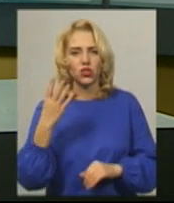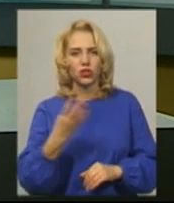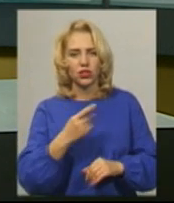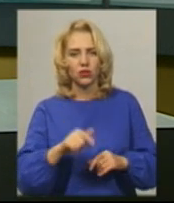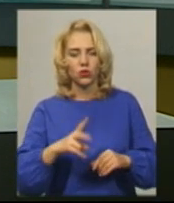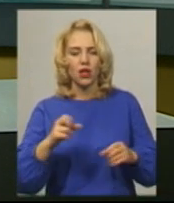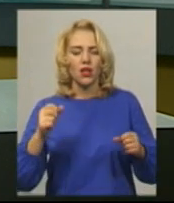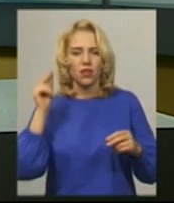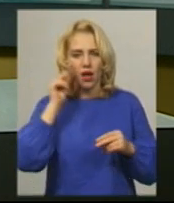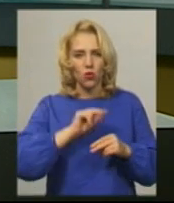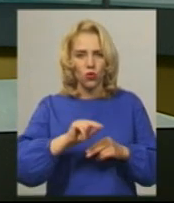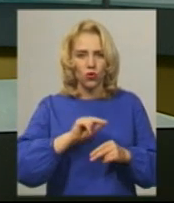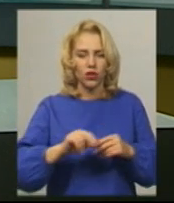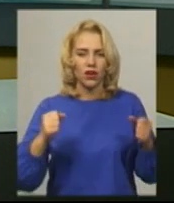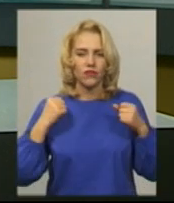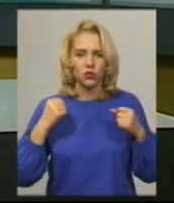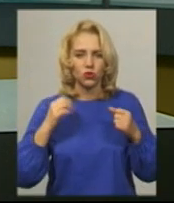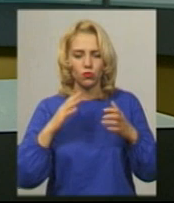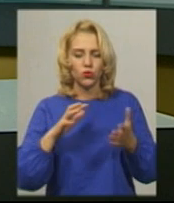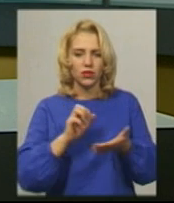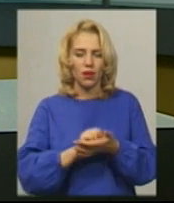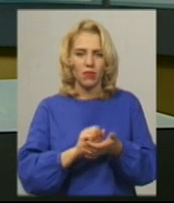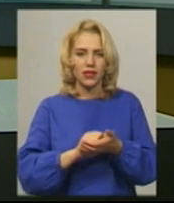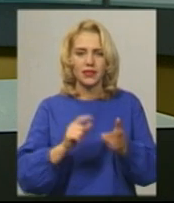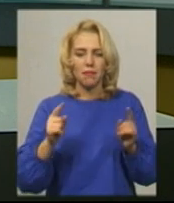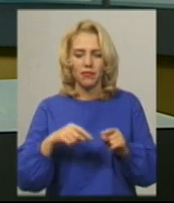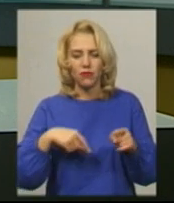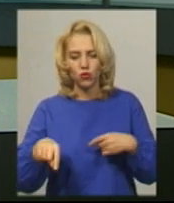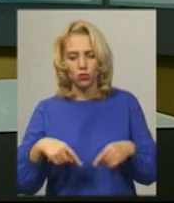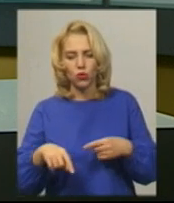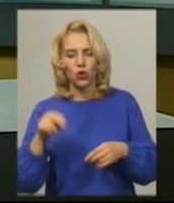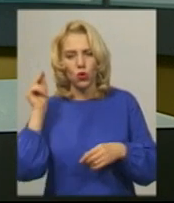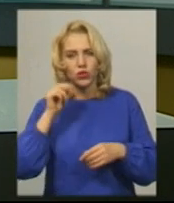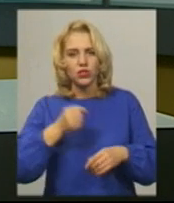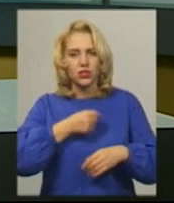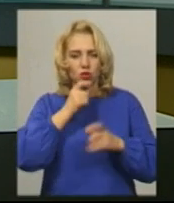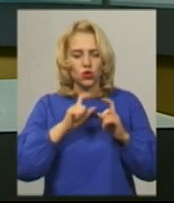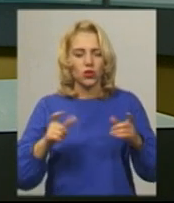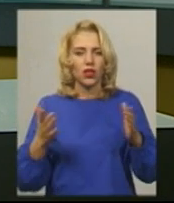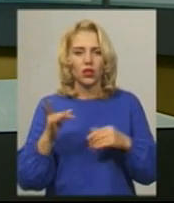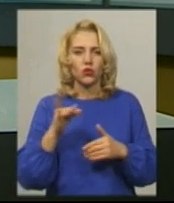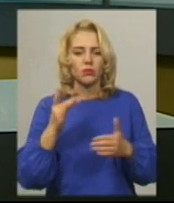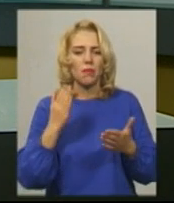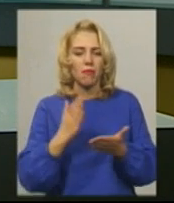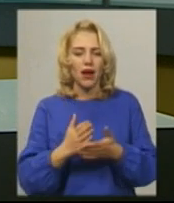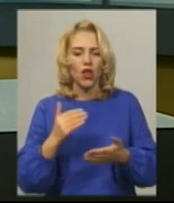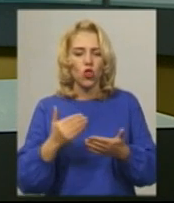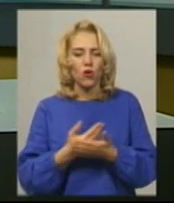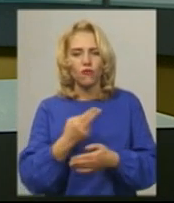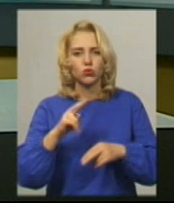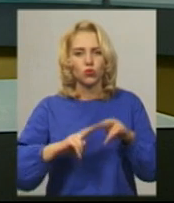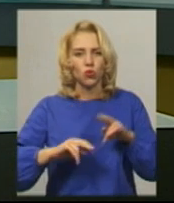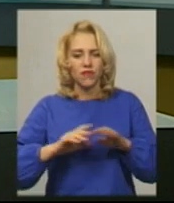мініфутболом та баскетболом займатимуться учні старшої школи. Які розміри має новозбудований спортивний майданчик, яка вартість